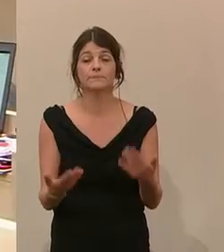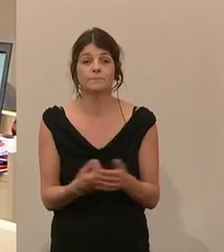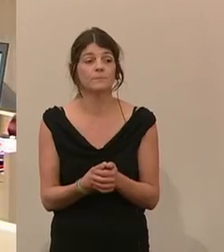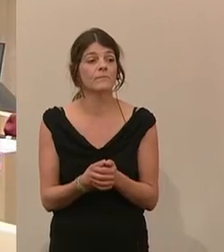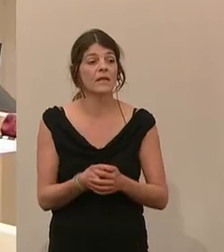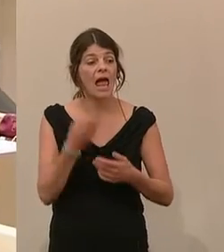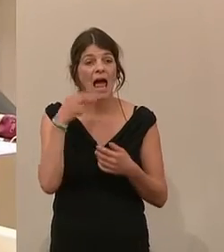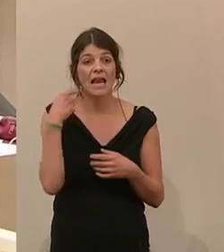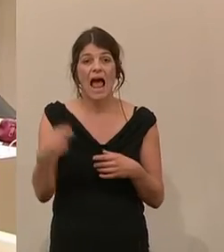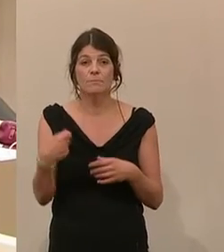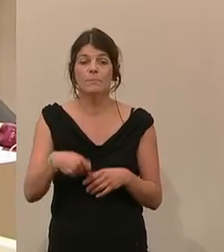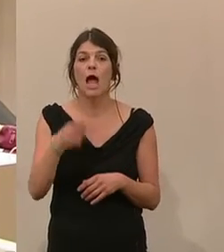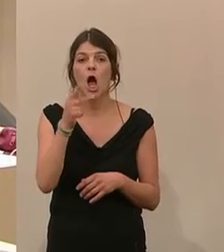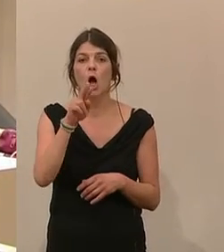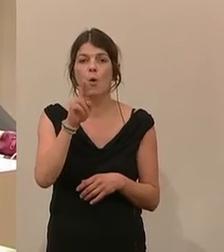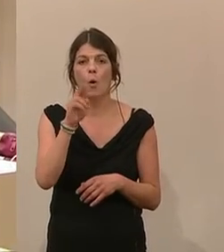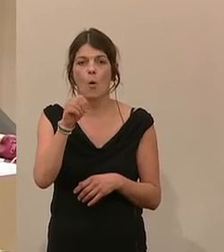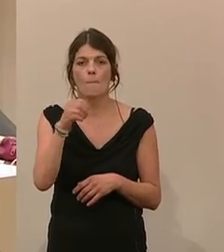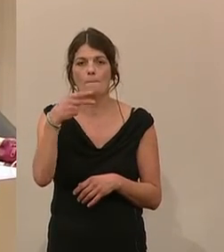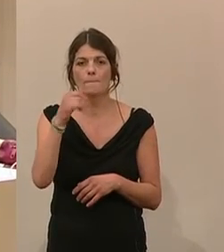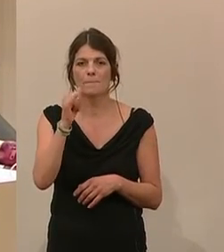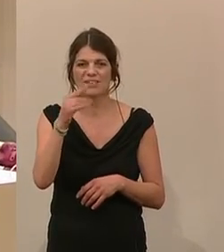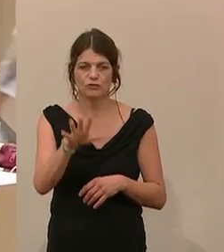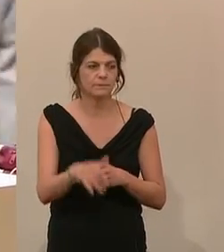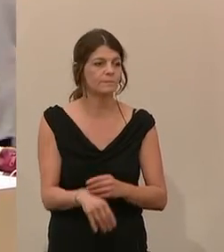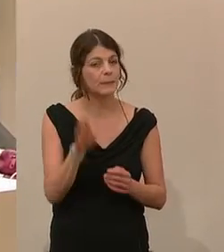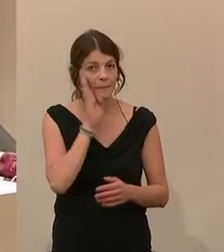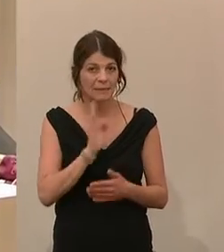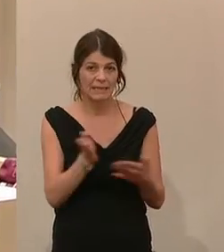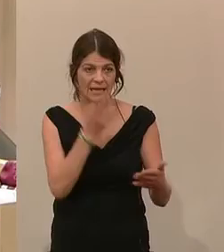Nächster Redner von der FPÖ, Günter Kumpitsch.